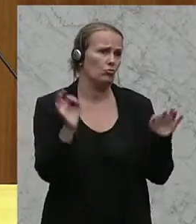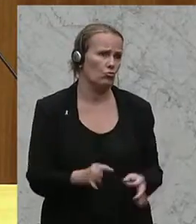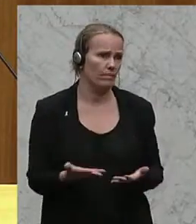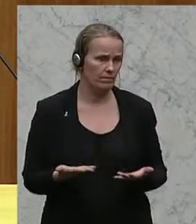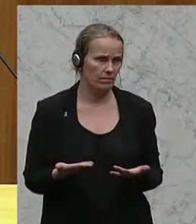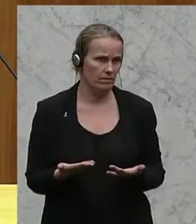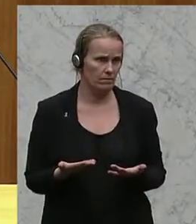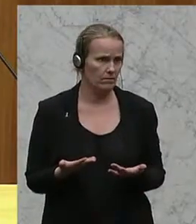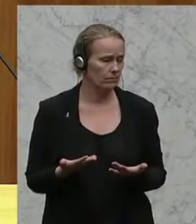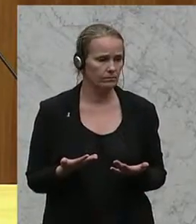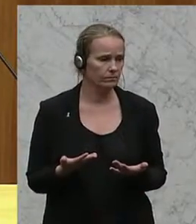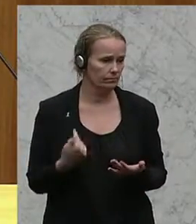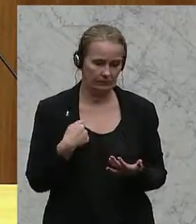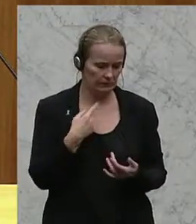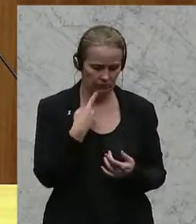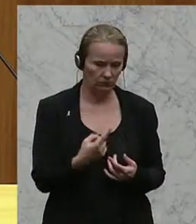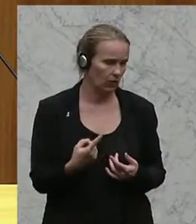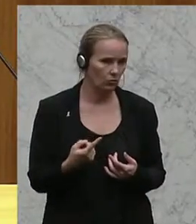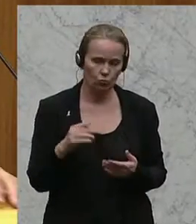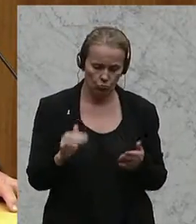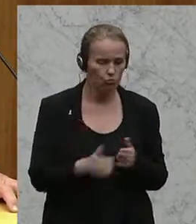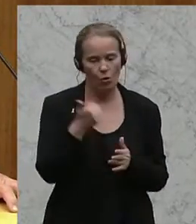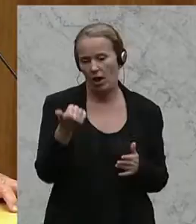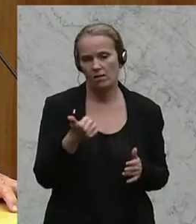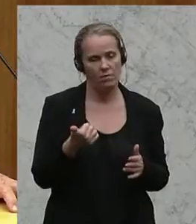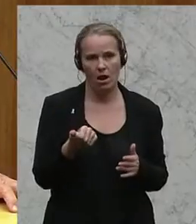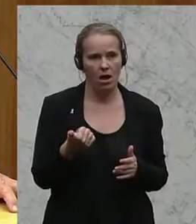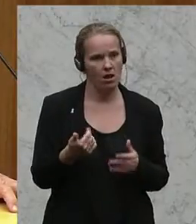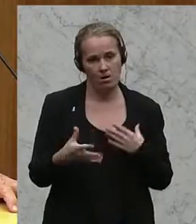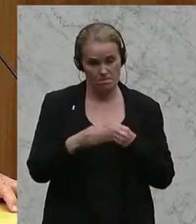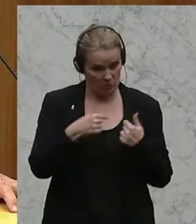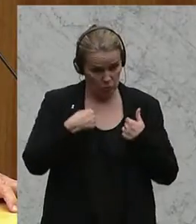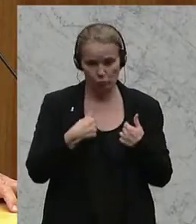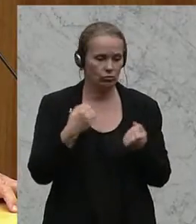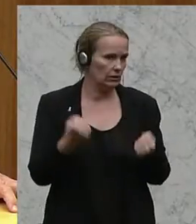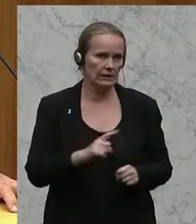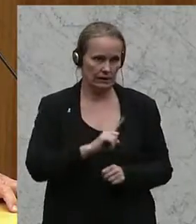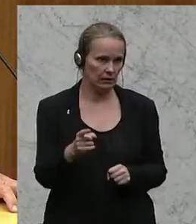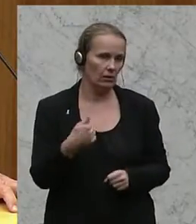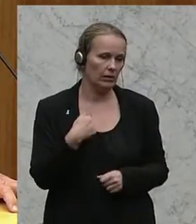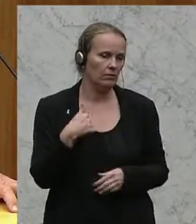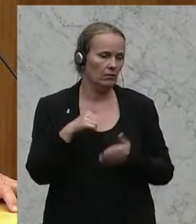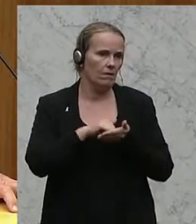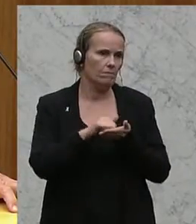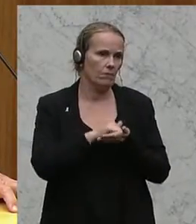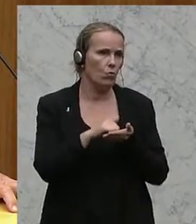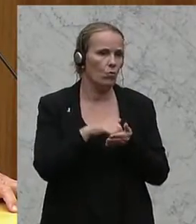werden sollen. Und ich sage noch einmal ganz deutlich, das wird es mit uns nicht geben. Und ich bin ja froh, dass im Ausschuss